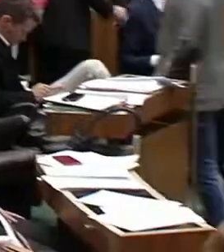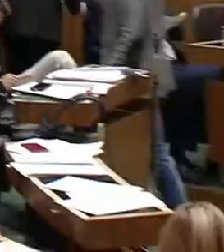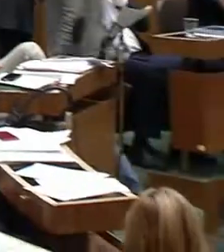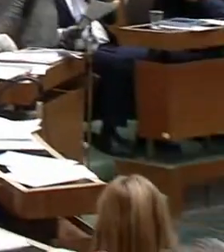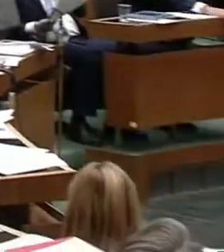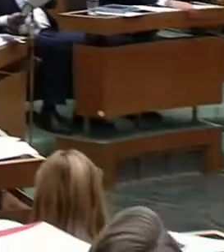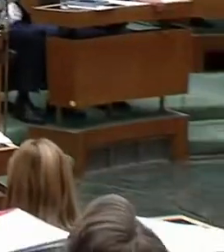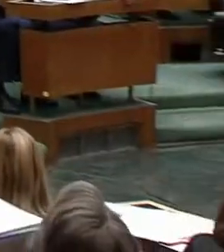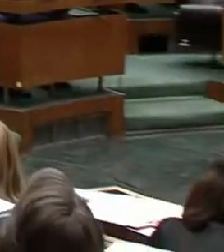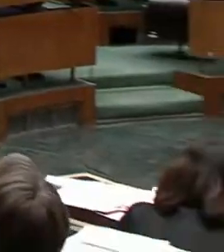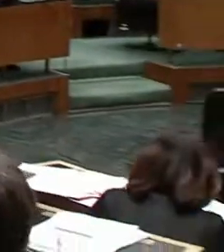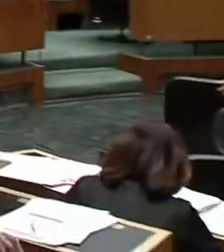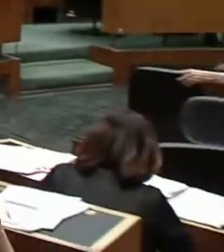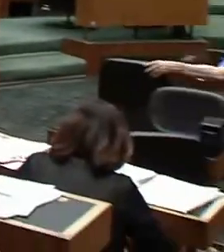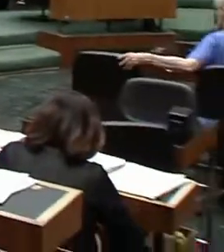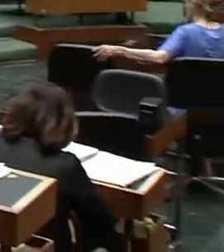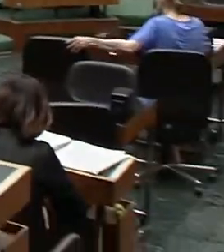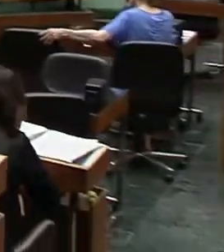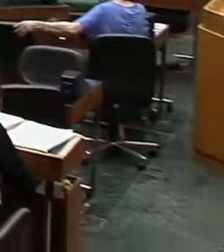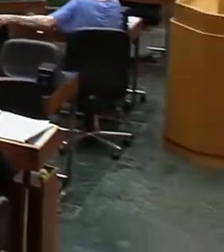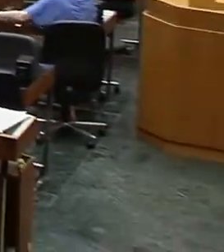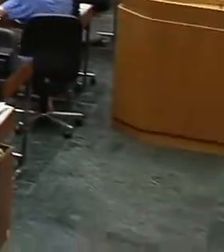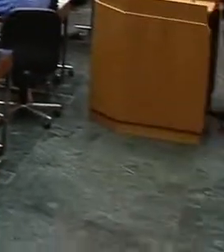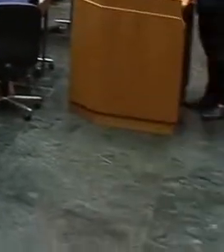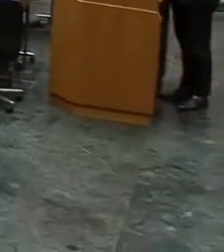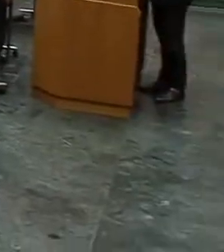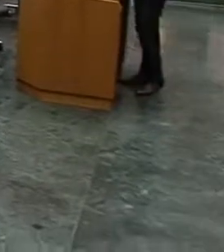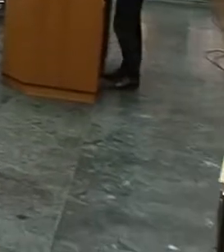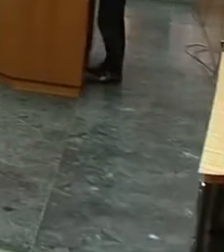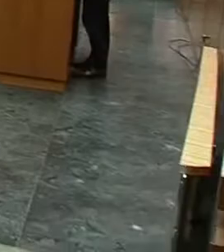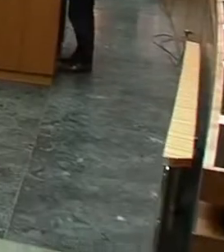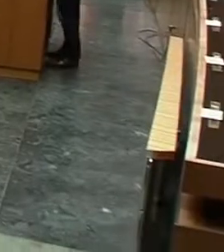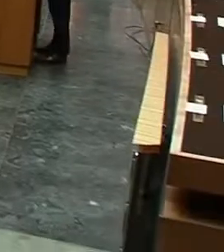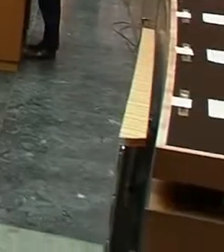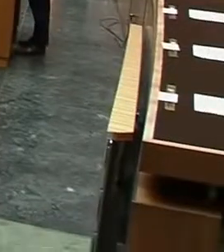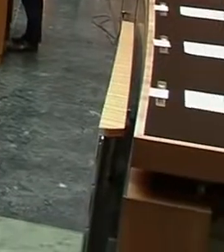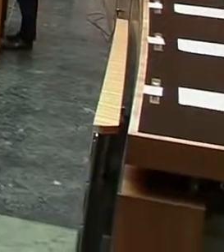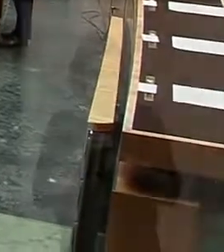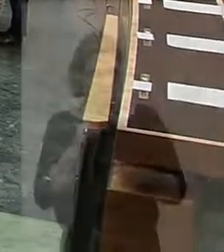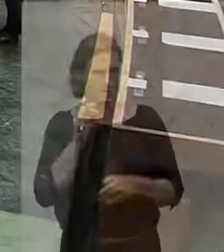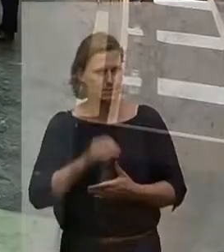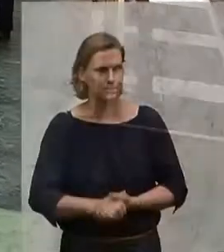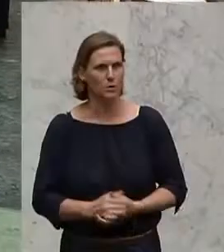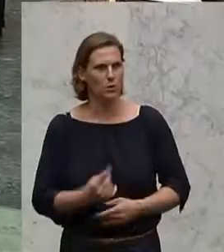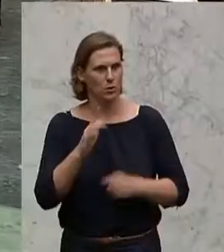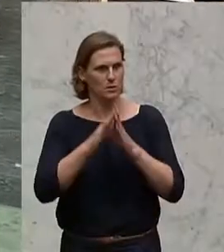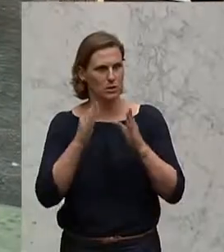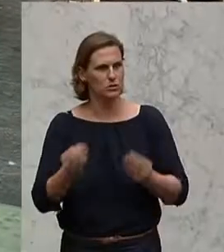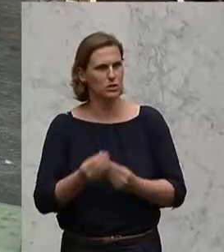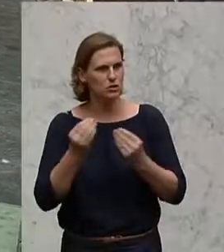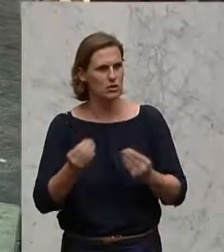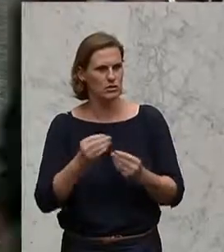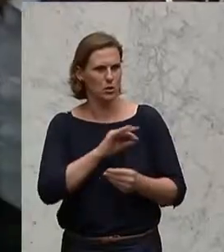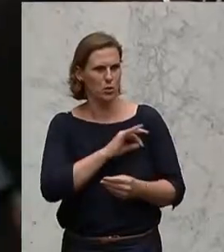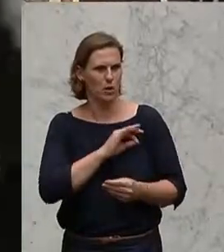Nächster Redner ist der Bildungssprecher der FPÖ, Wendelin Mölzer. Minister, Frau Minister, Hohes Haus, ja geschätzte Kollegen von der